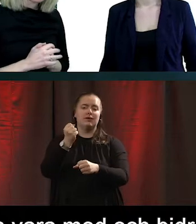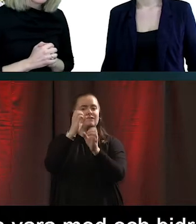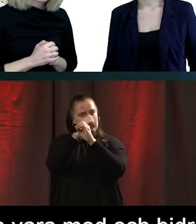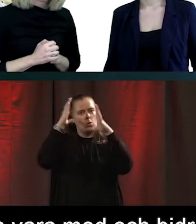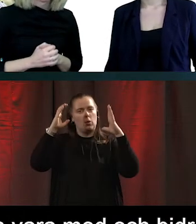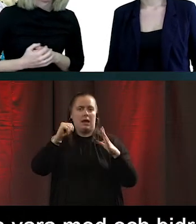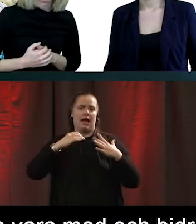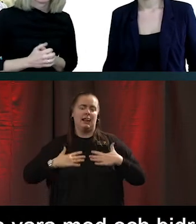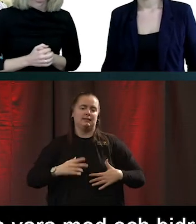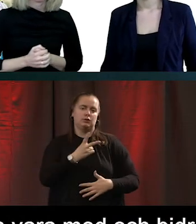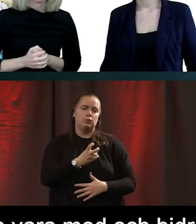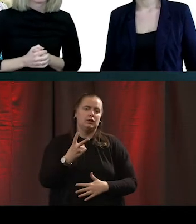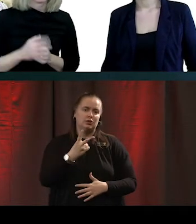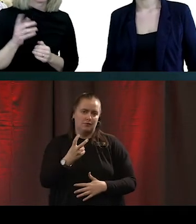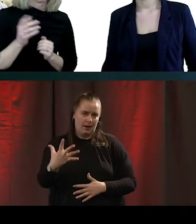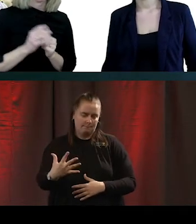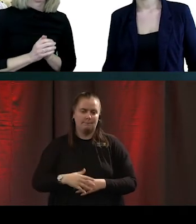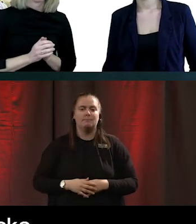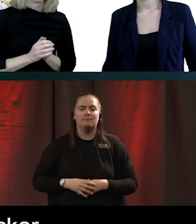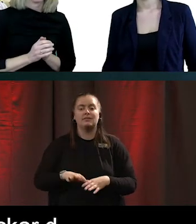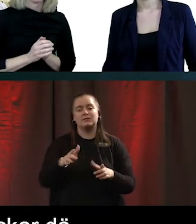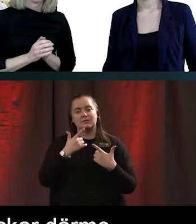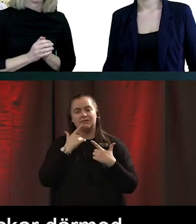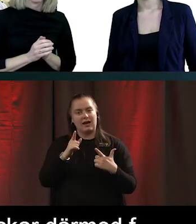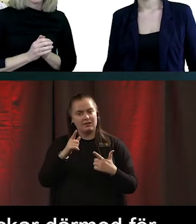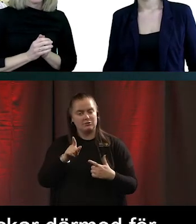Så med det så vill vi tacka för oss.